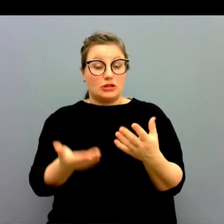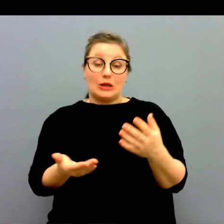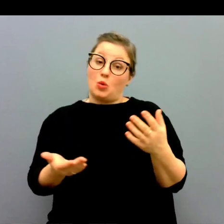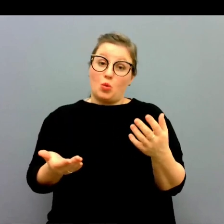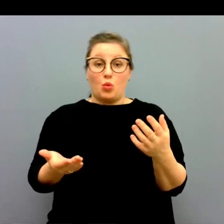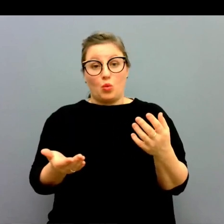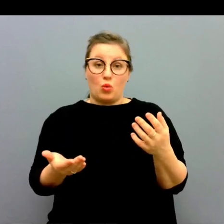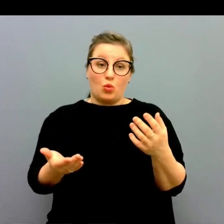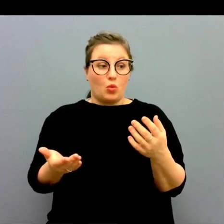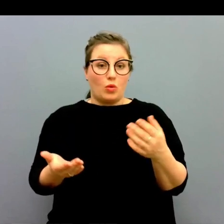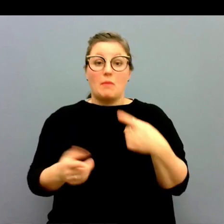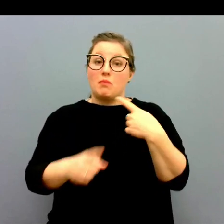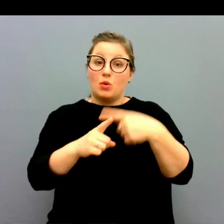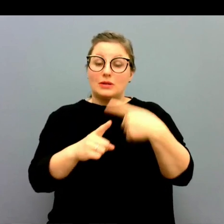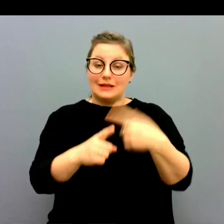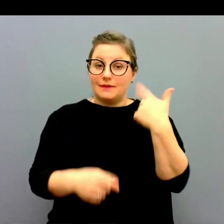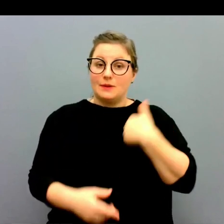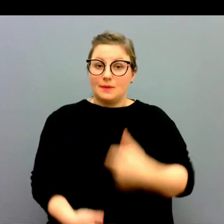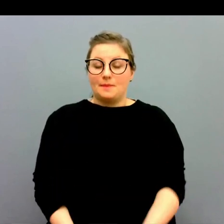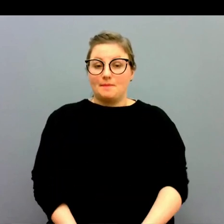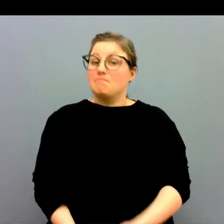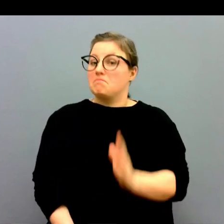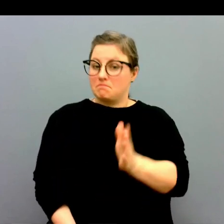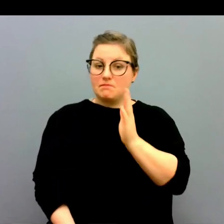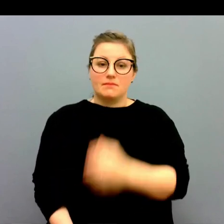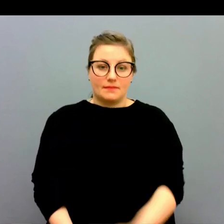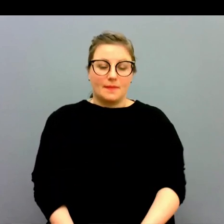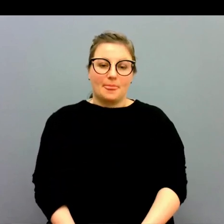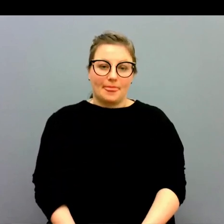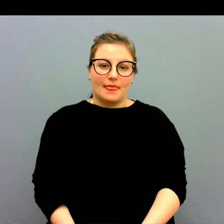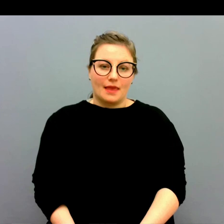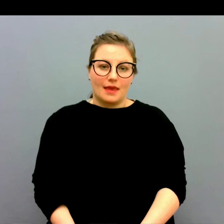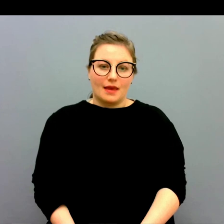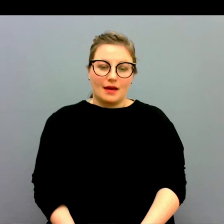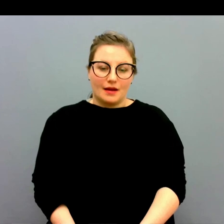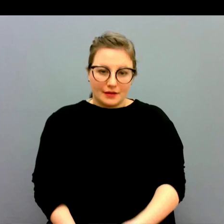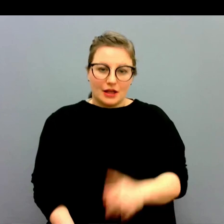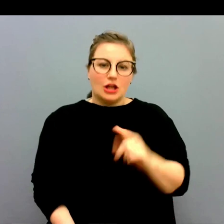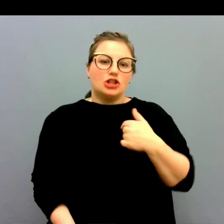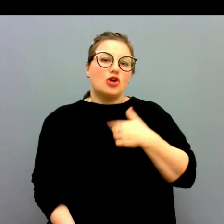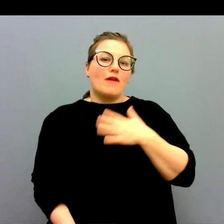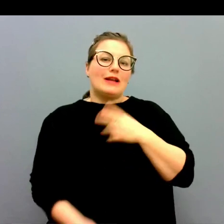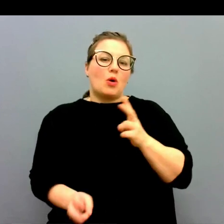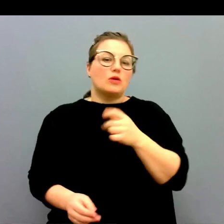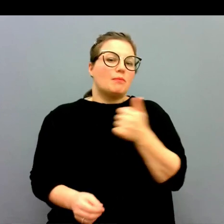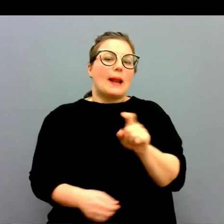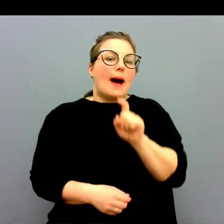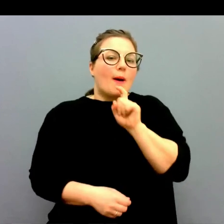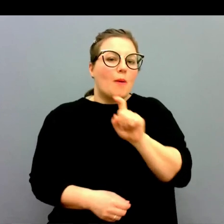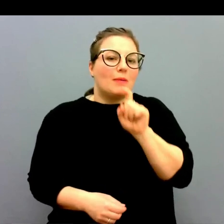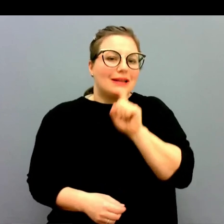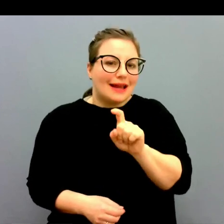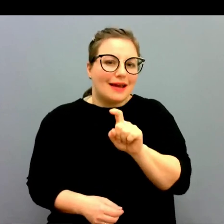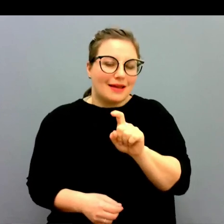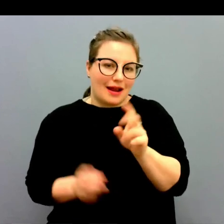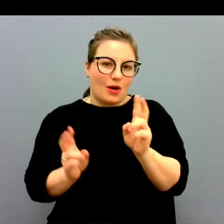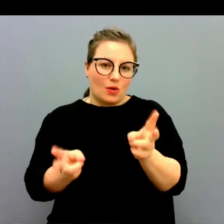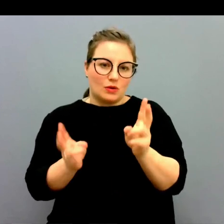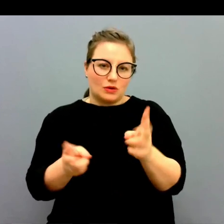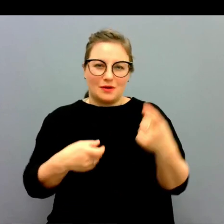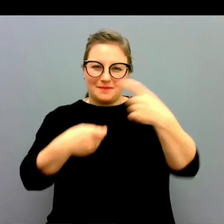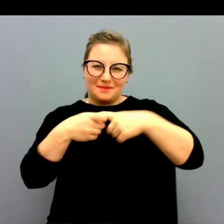jag skulle vara positiv. Absolut. Sen vill jag jättegärna bara kommentera